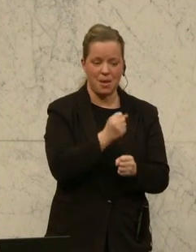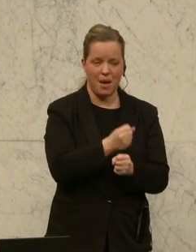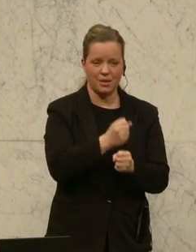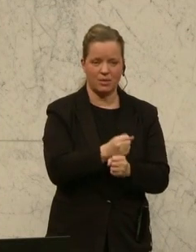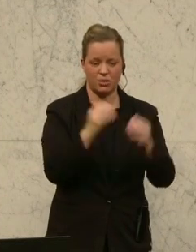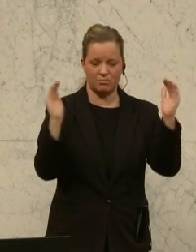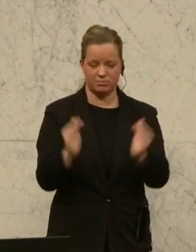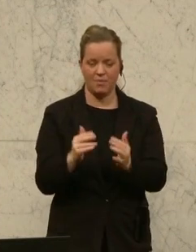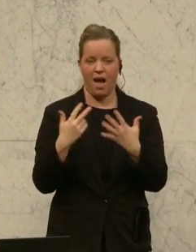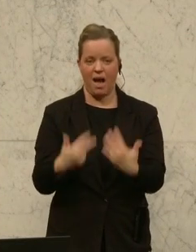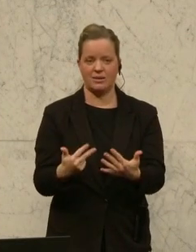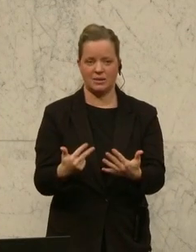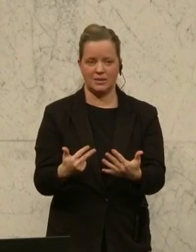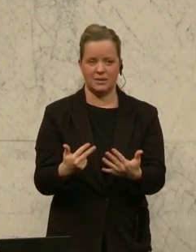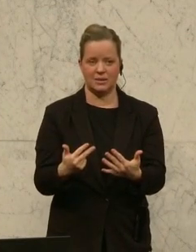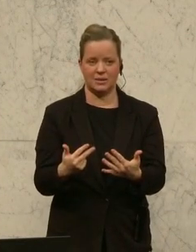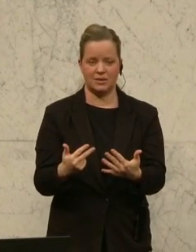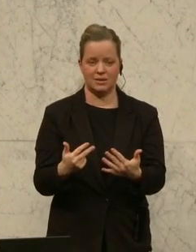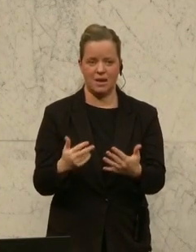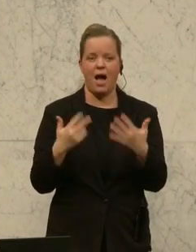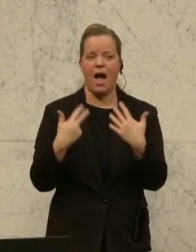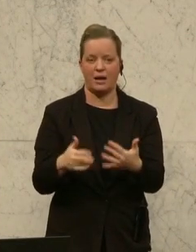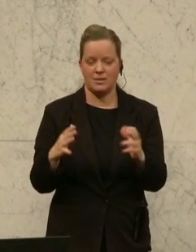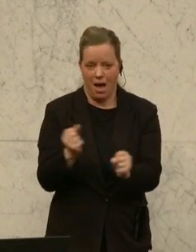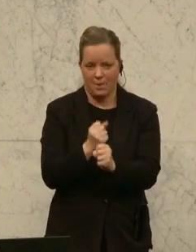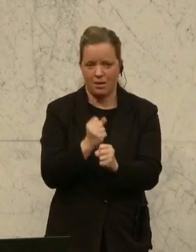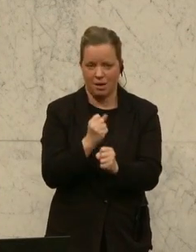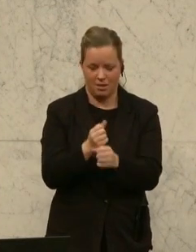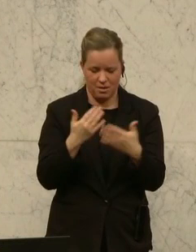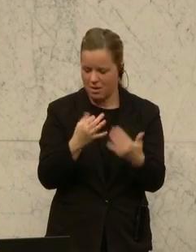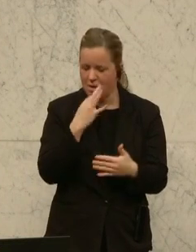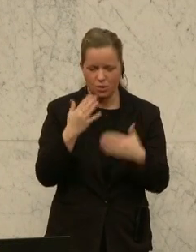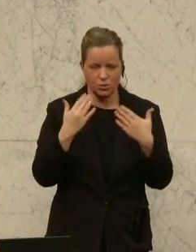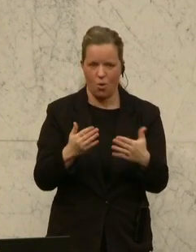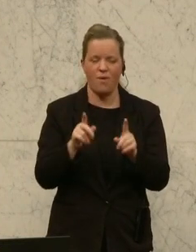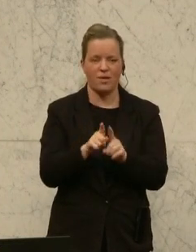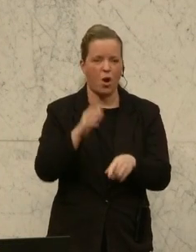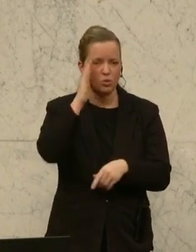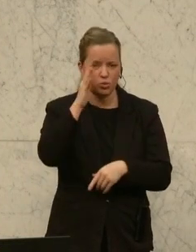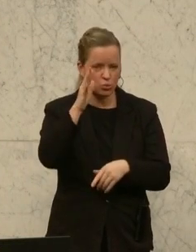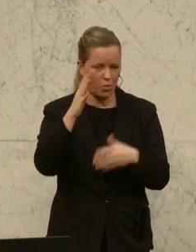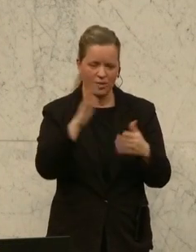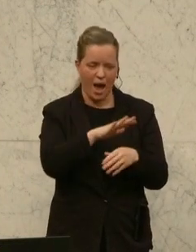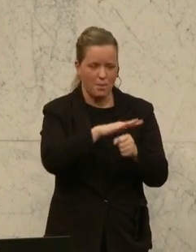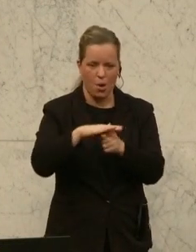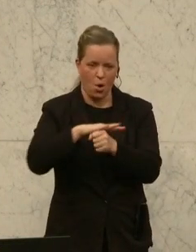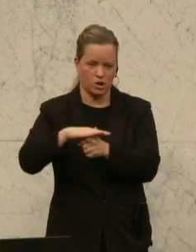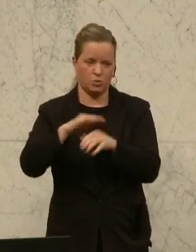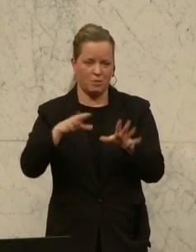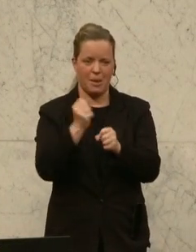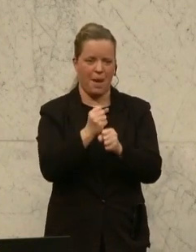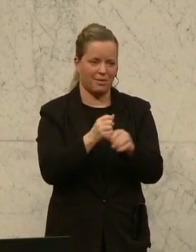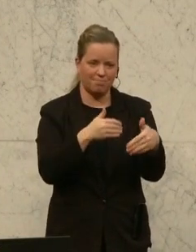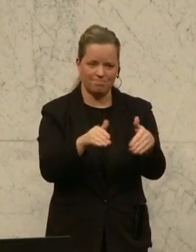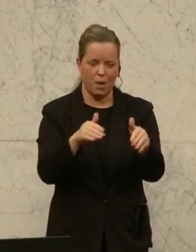mit 80 Arbeitern und setzt Leid frei. Und genau so ist es. Und das wird sich zurückziehen durch alle Branchen. Und weil Sie immer von